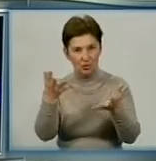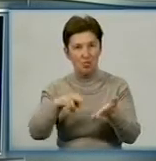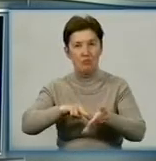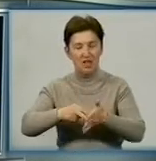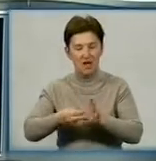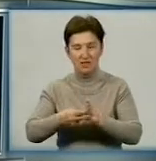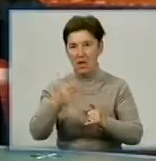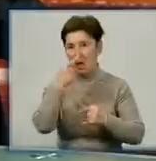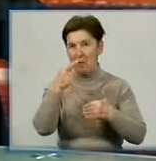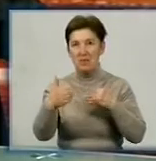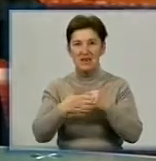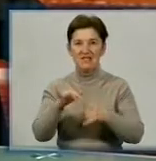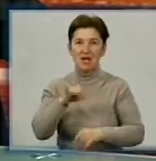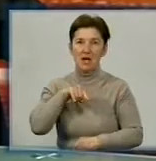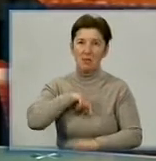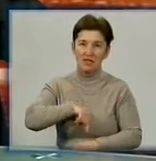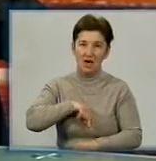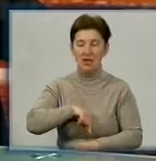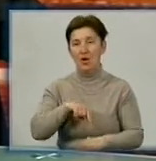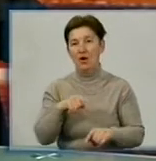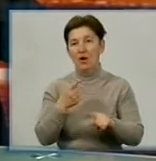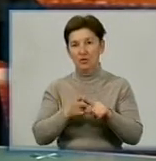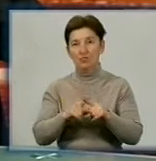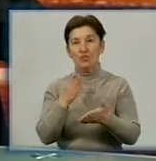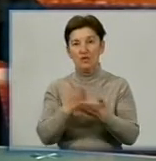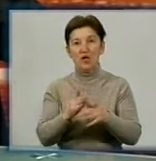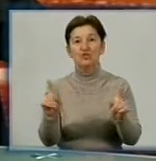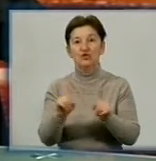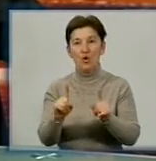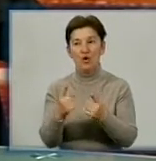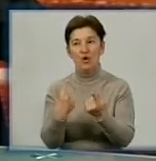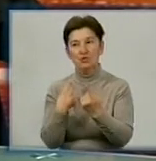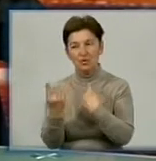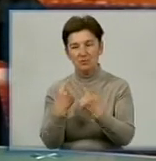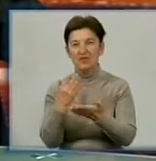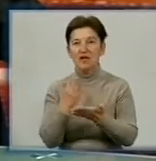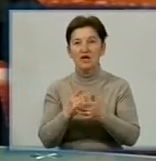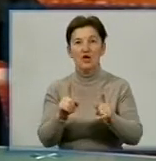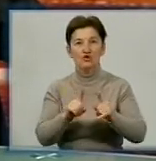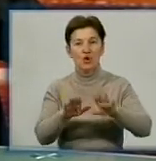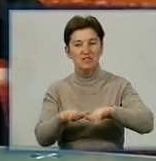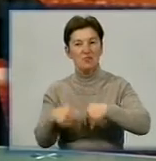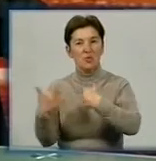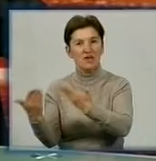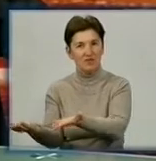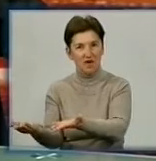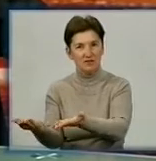близькі ментально, тому однозначно нам є про що розмовляти, нам є що запропонувати російській стороні.